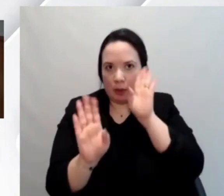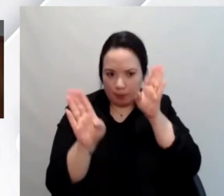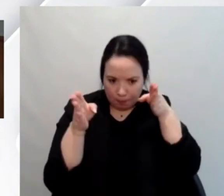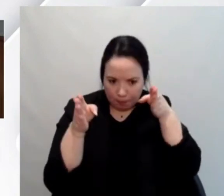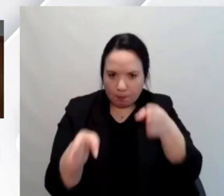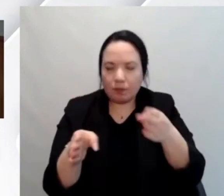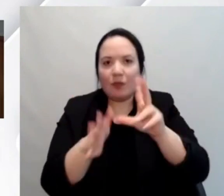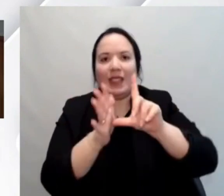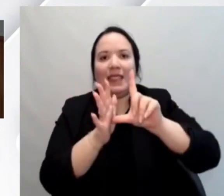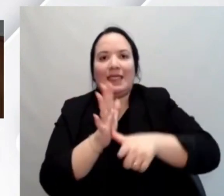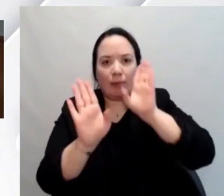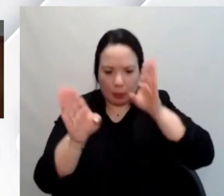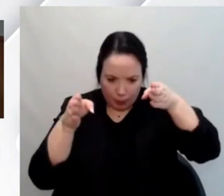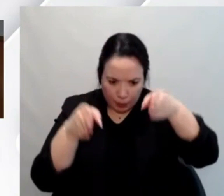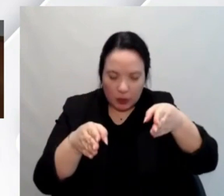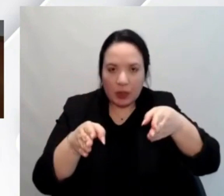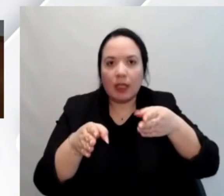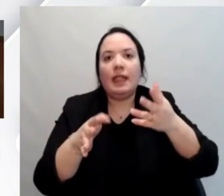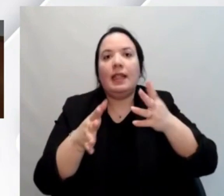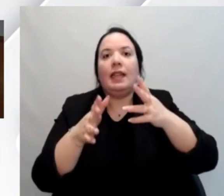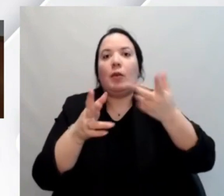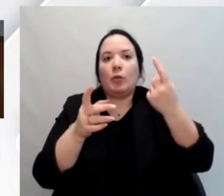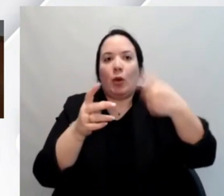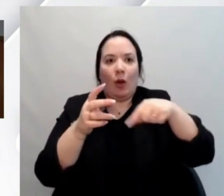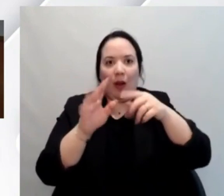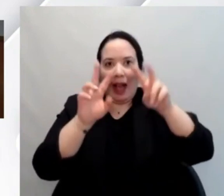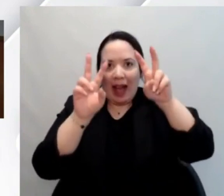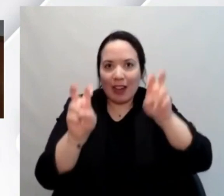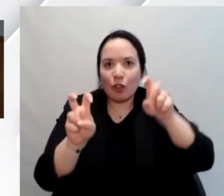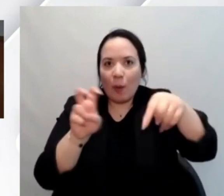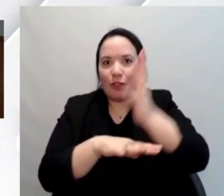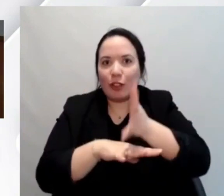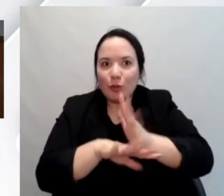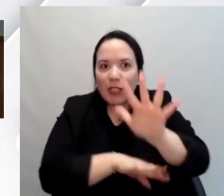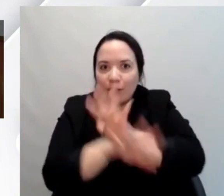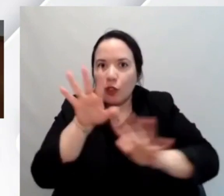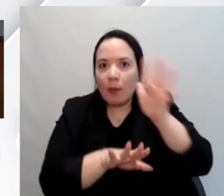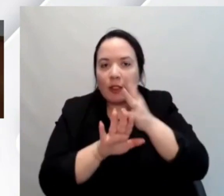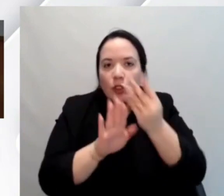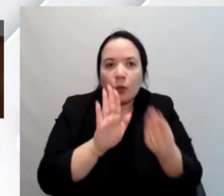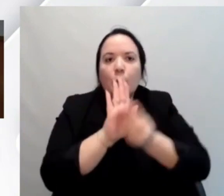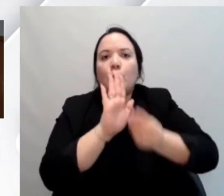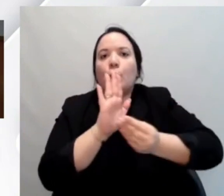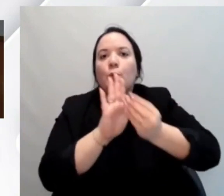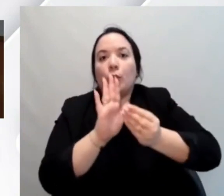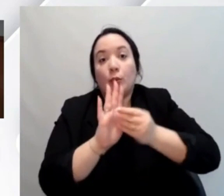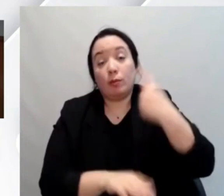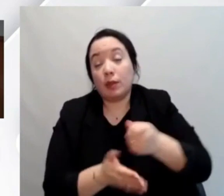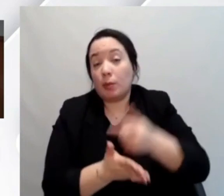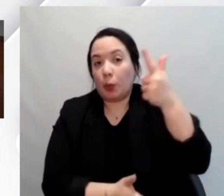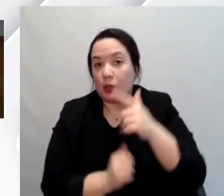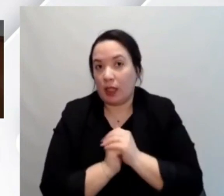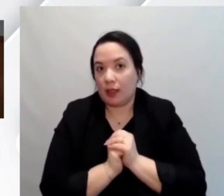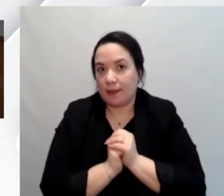arricchire questa questo repository di informazioni sempre più importanti bene grazie